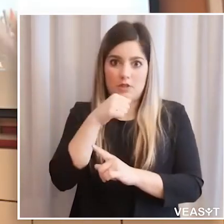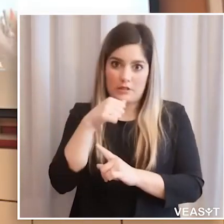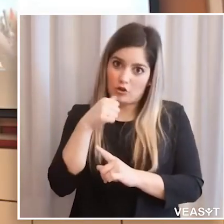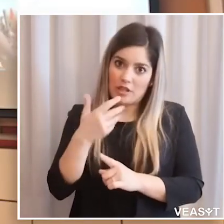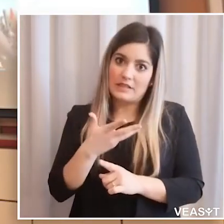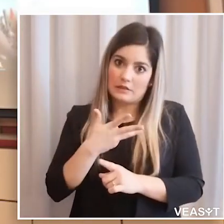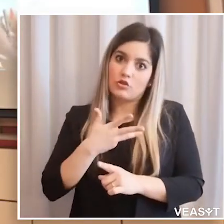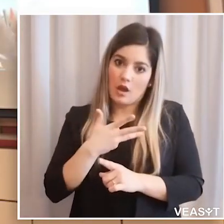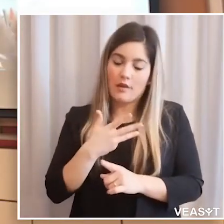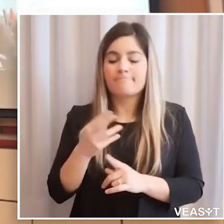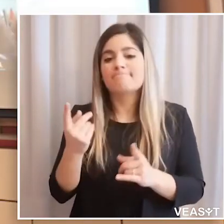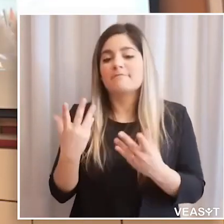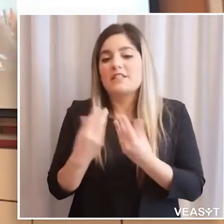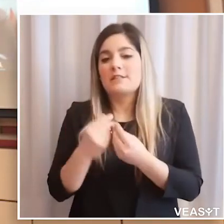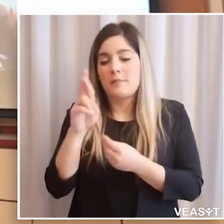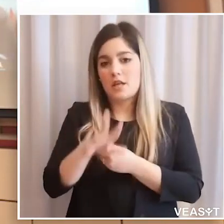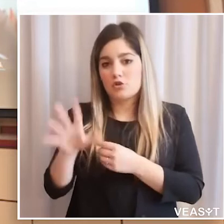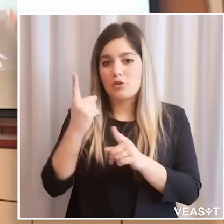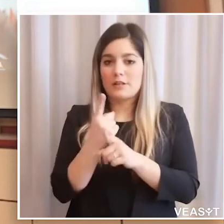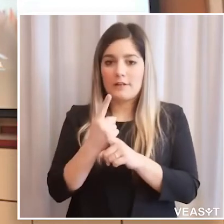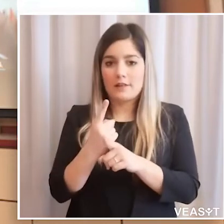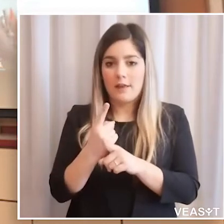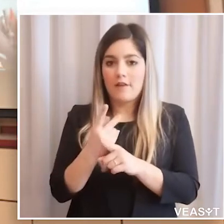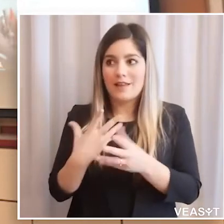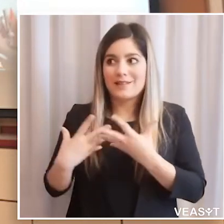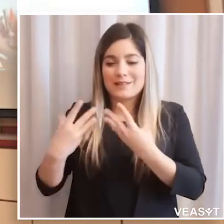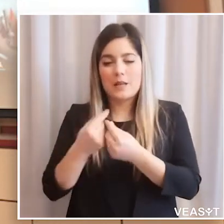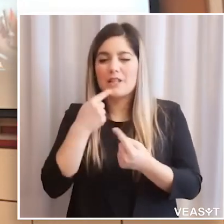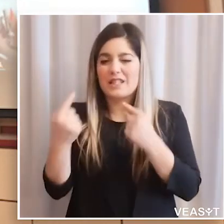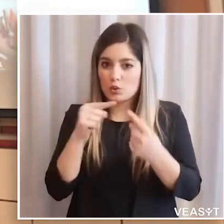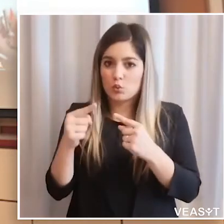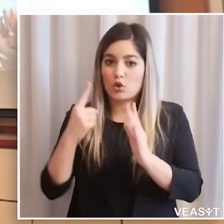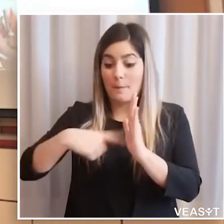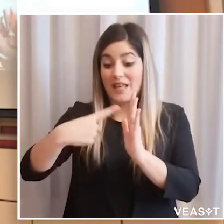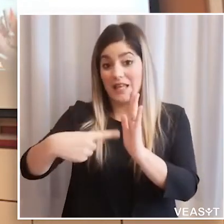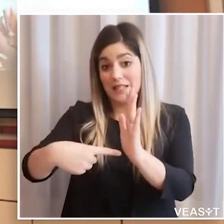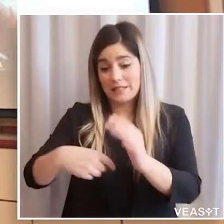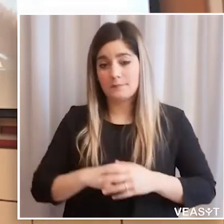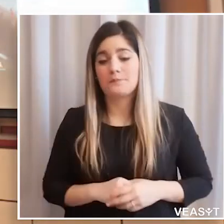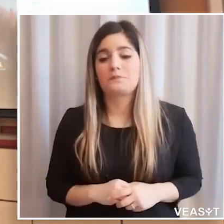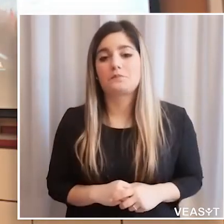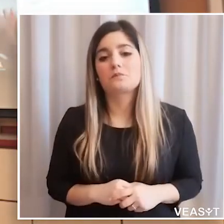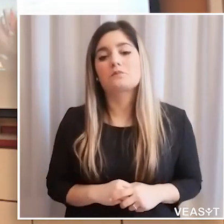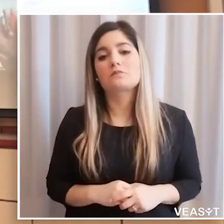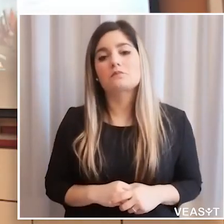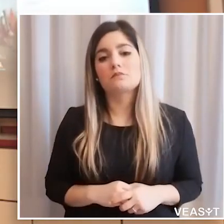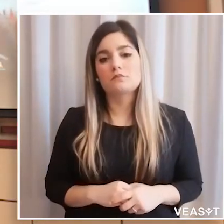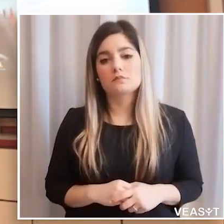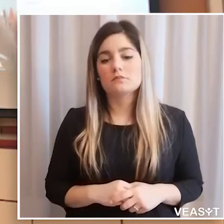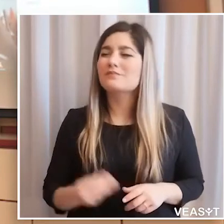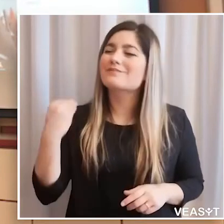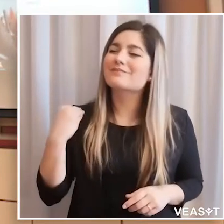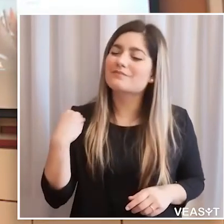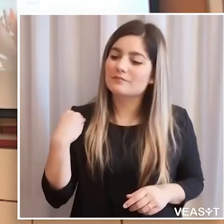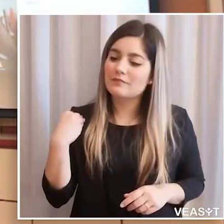prima, sicuramente il Covid ha messo in evidenza che ci sono delle ulteriori esigenze che con la Regione valuteremo nei prossimi mesi.